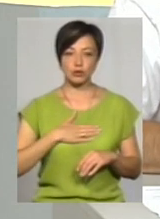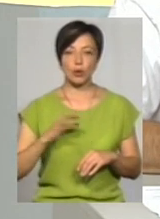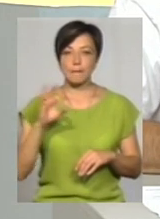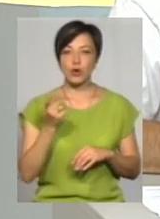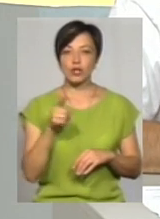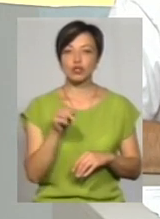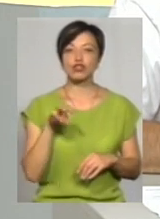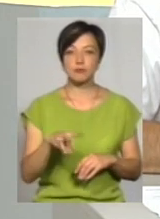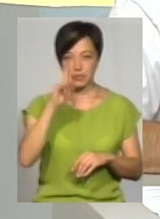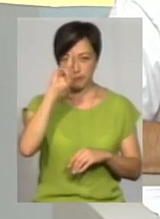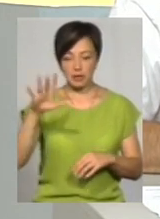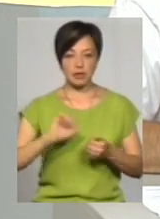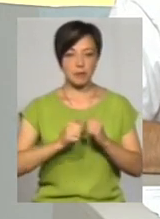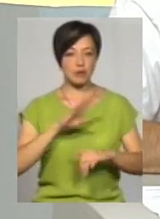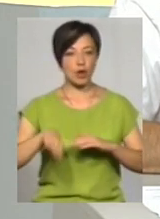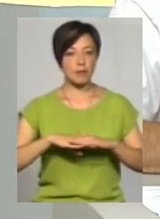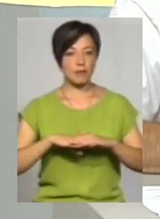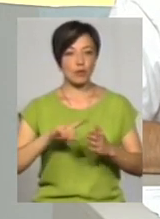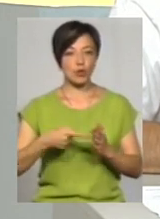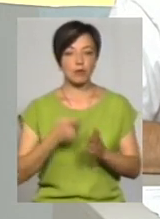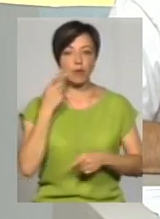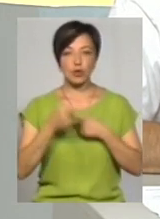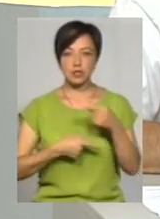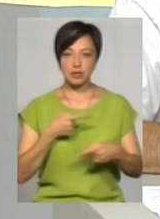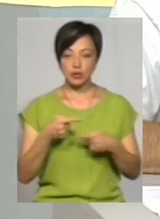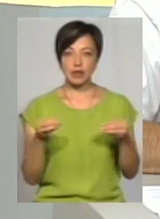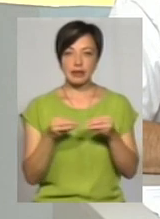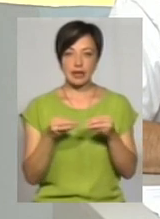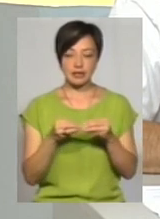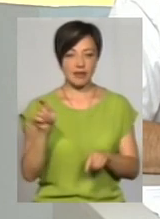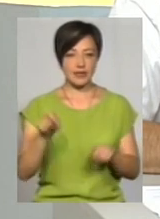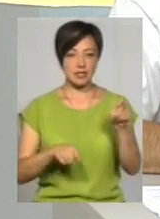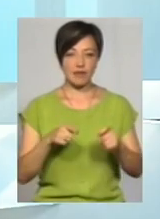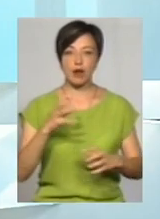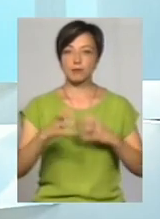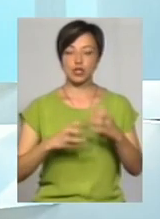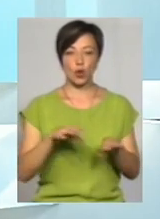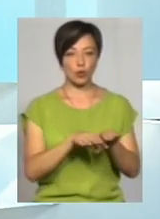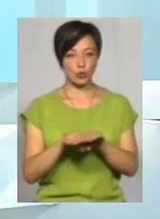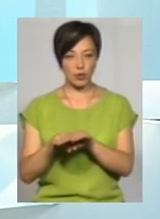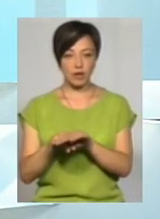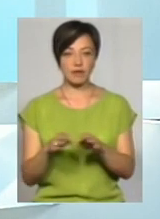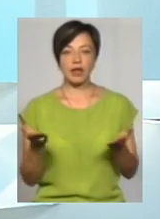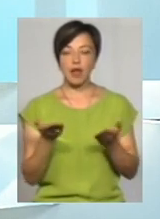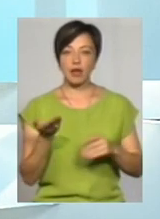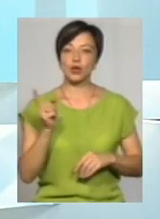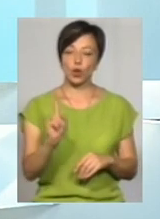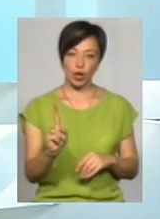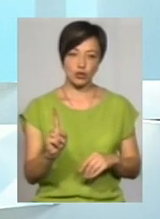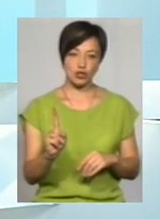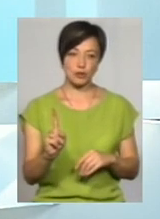те, що чим знамените місто Кавниць-Подільське, знаєте, що постійно діючих 10 фестивалів міжнародного рівня, які, до речі,